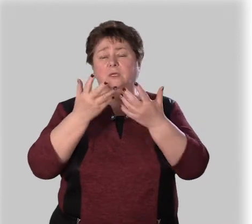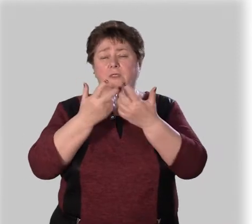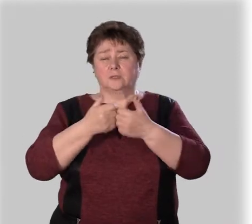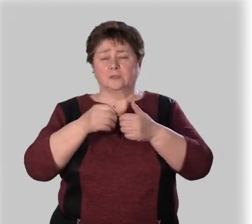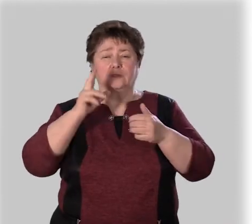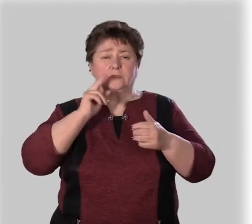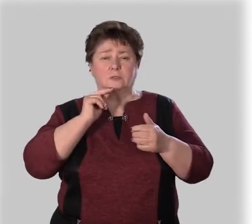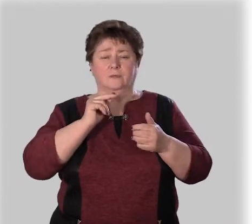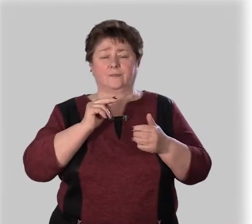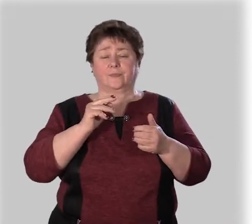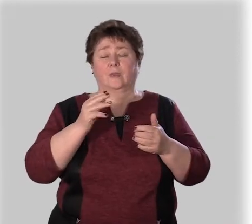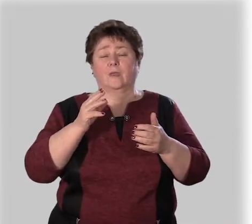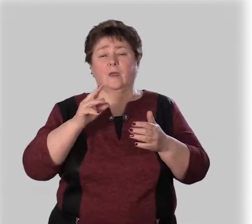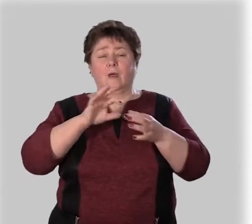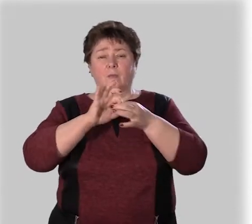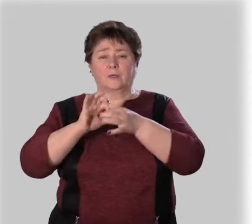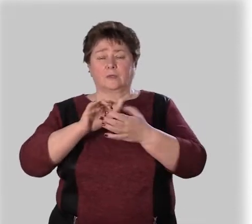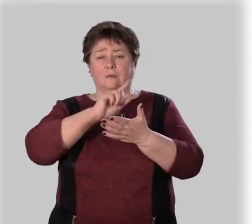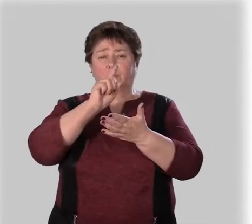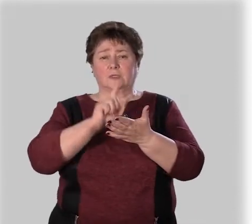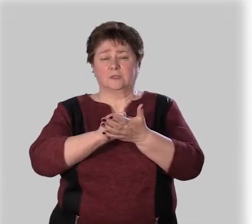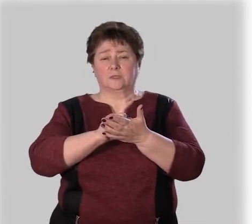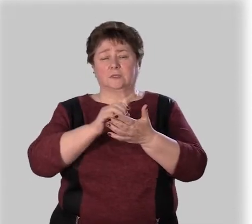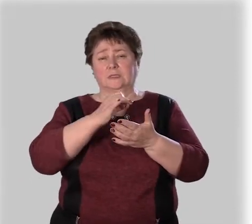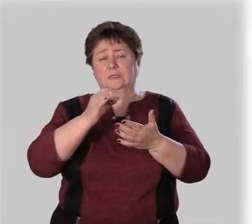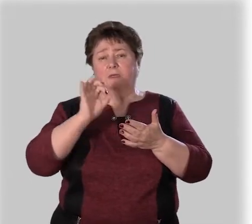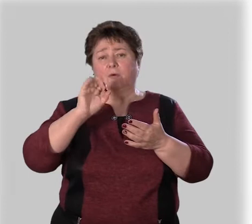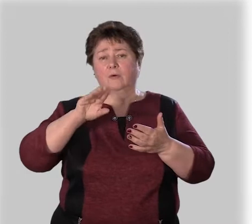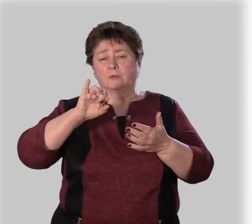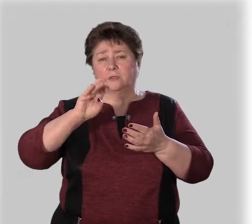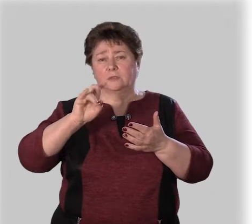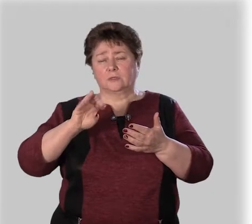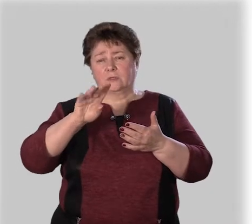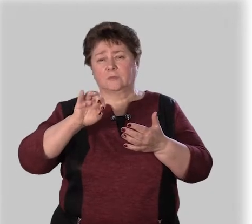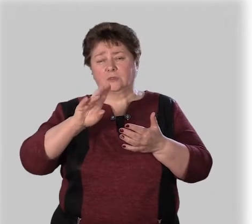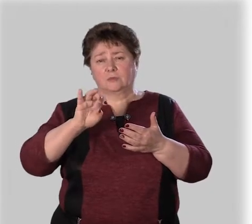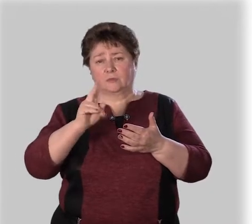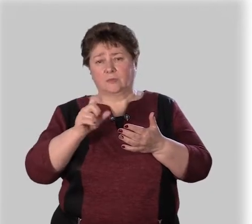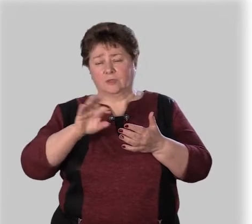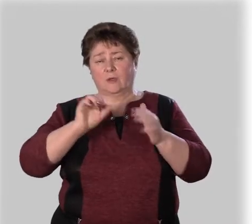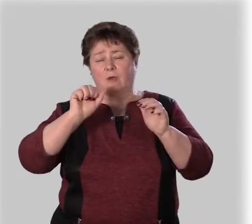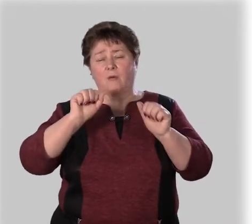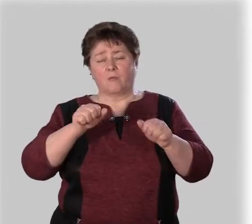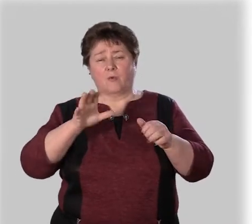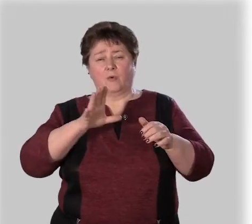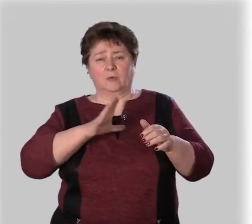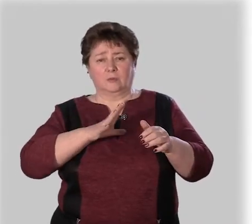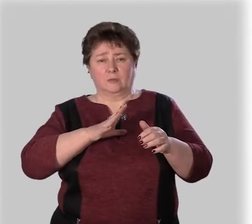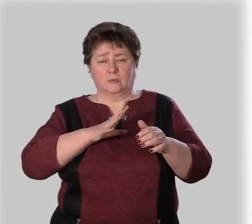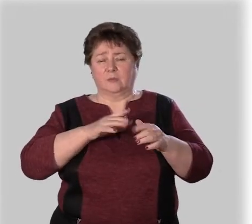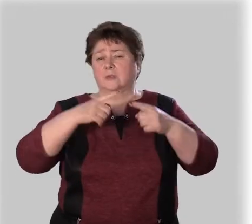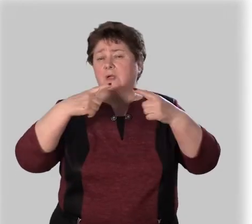родам и числам. В предложении вопросительные и относительные местоимения могут быть